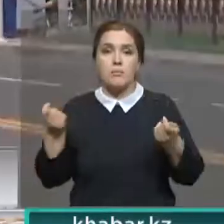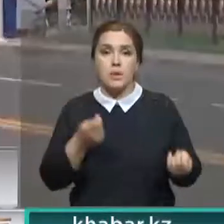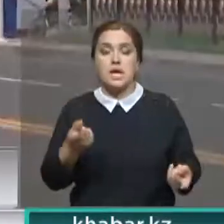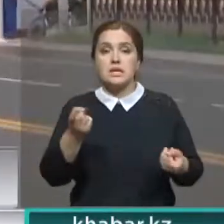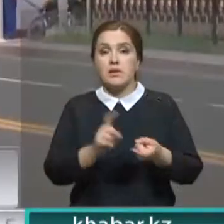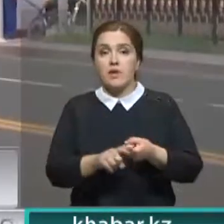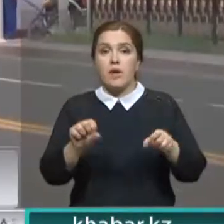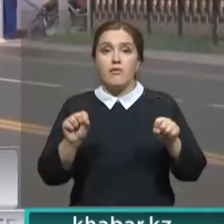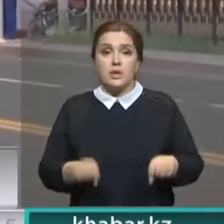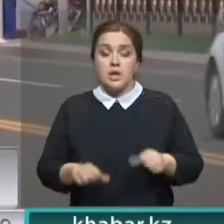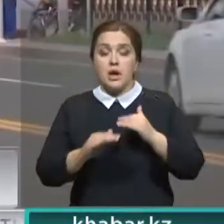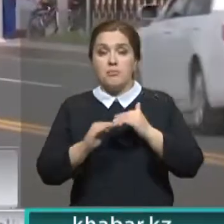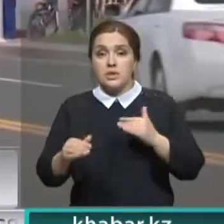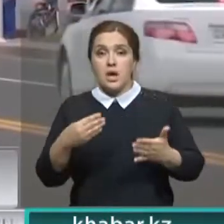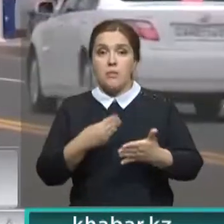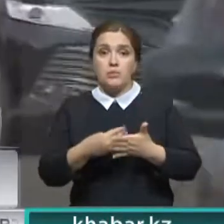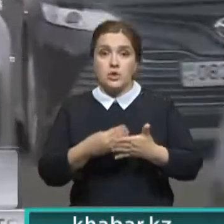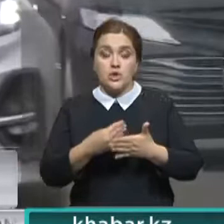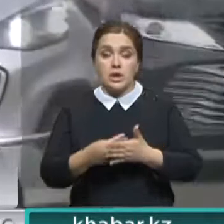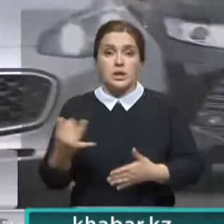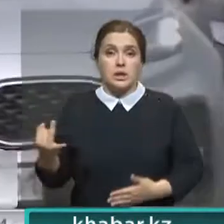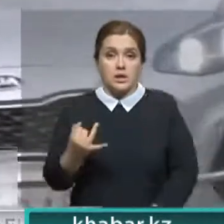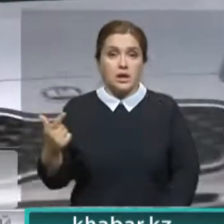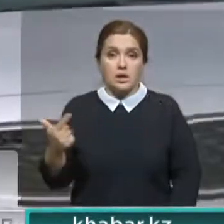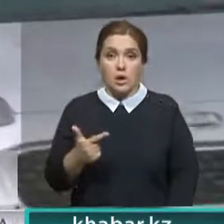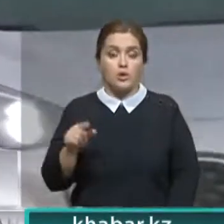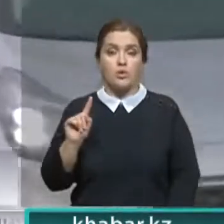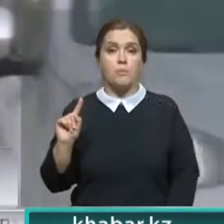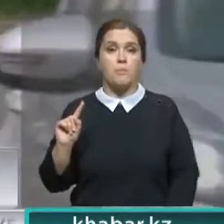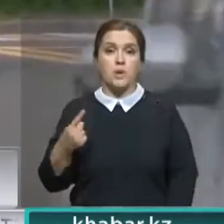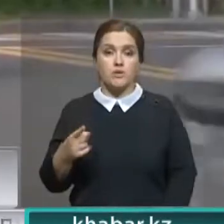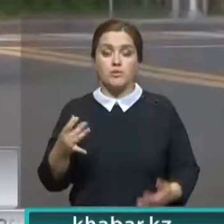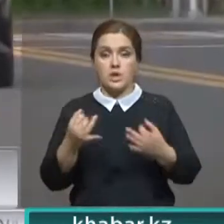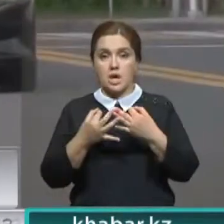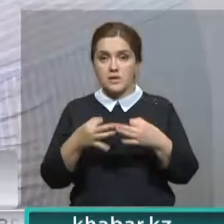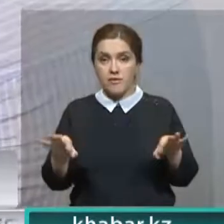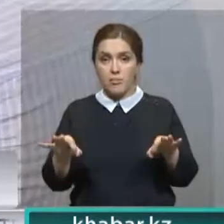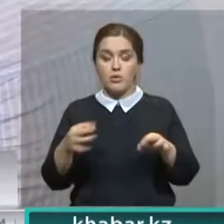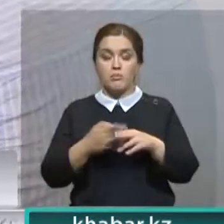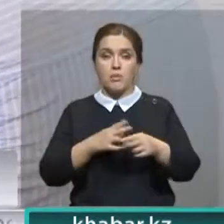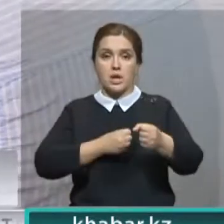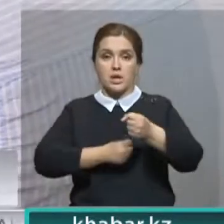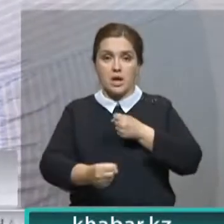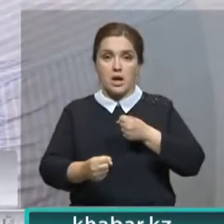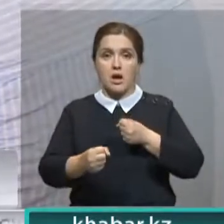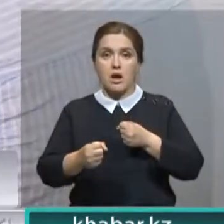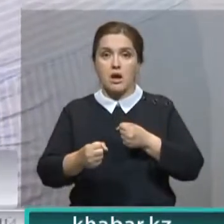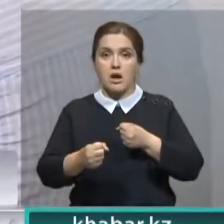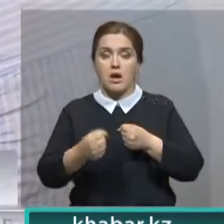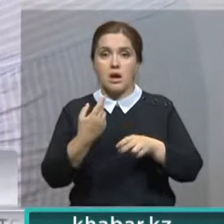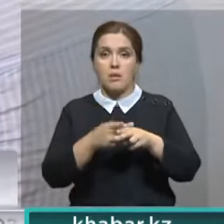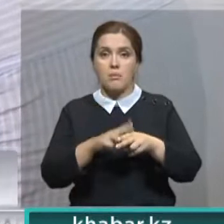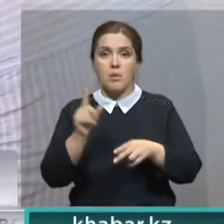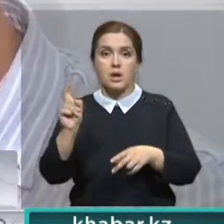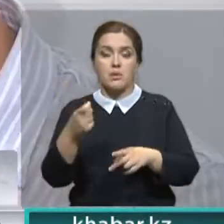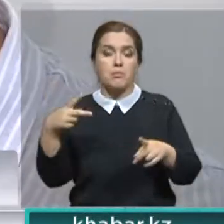от возможности местных бюджетов. Интересует граждане то, почему на свободу некоторые насильники выходят, избежав